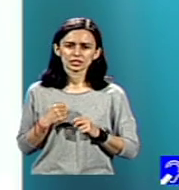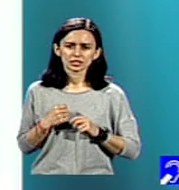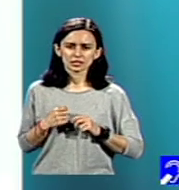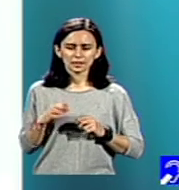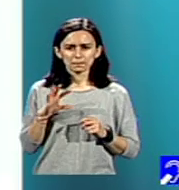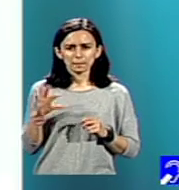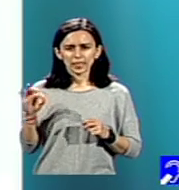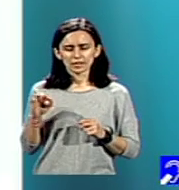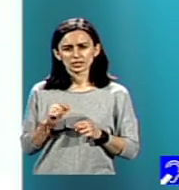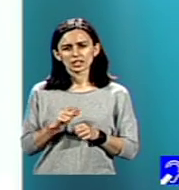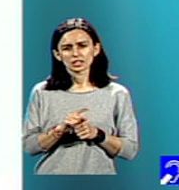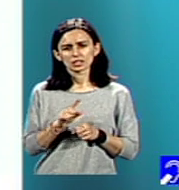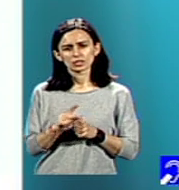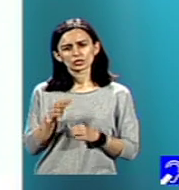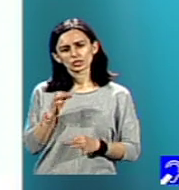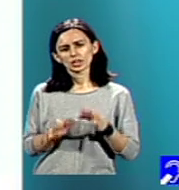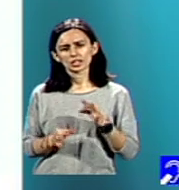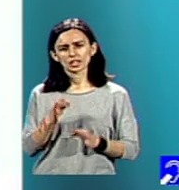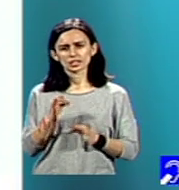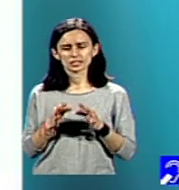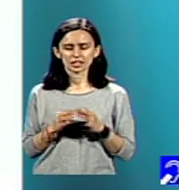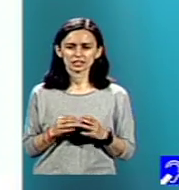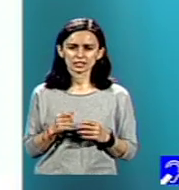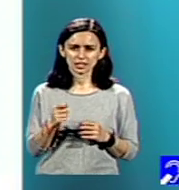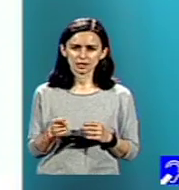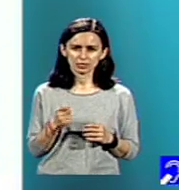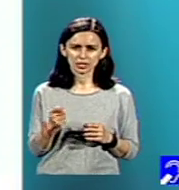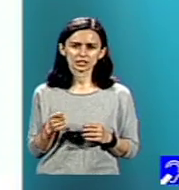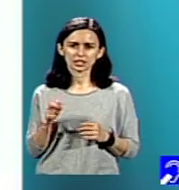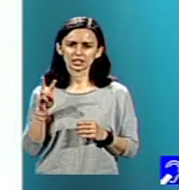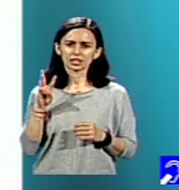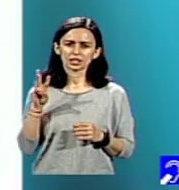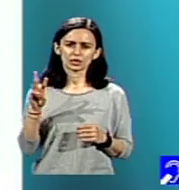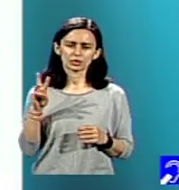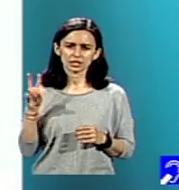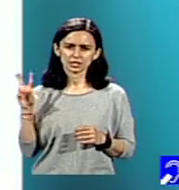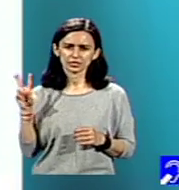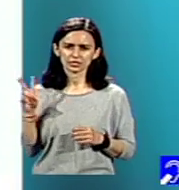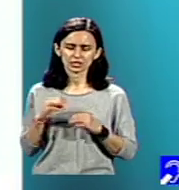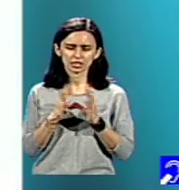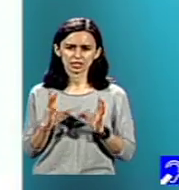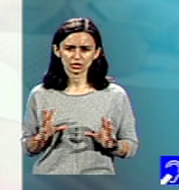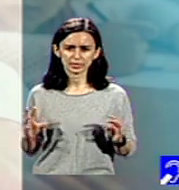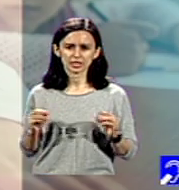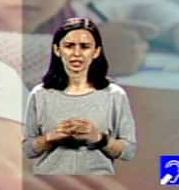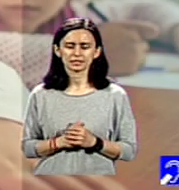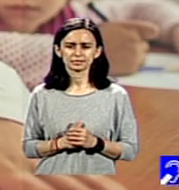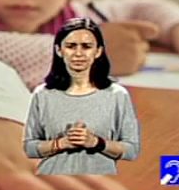indicator analizat de raportele World Vision România. Astfel,